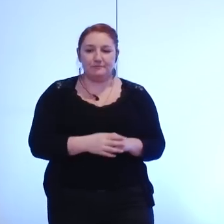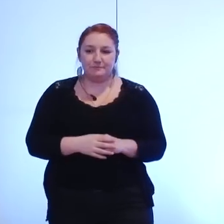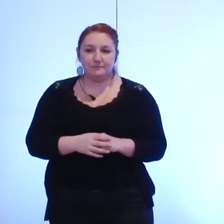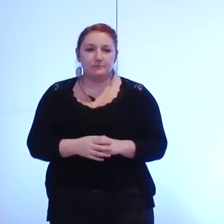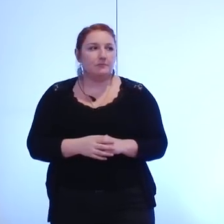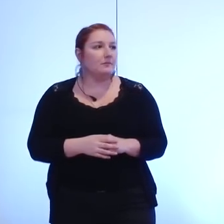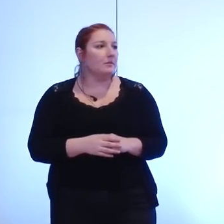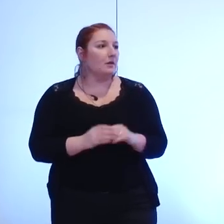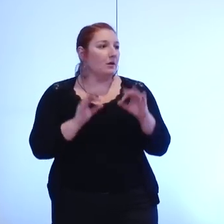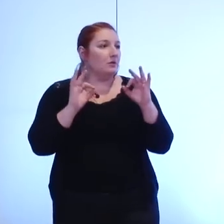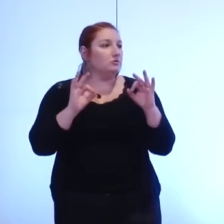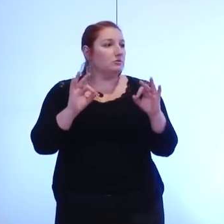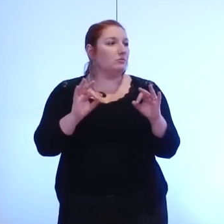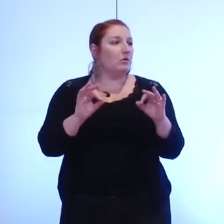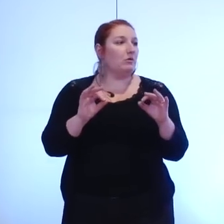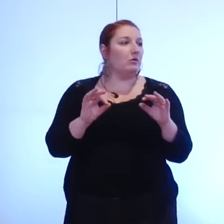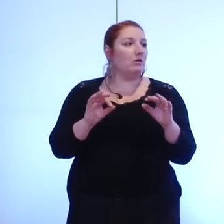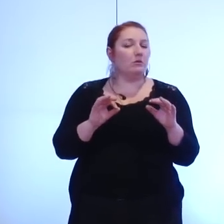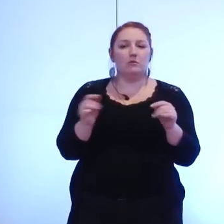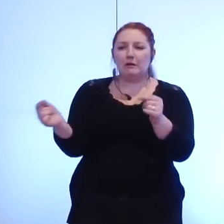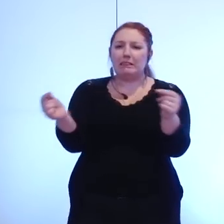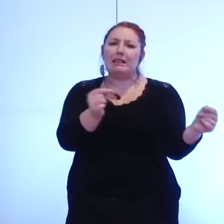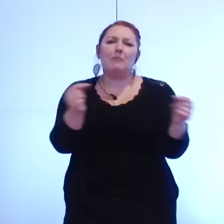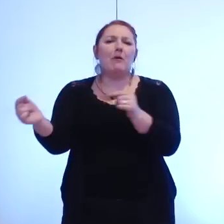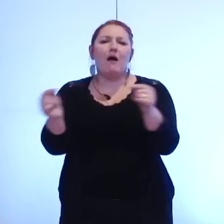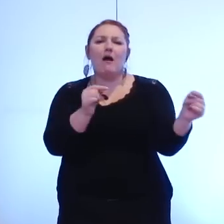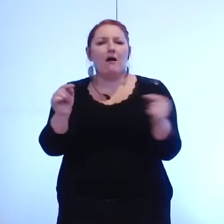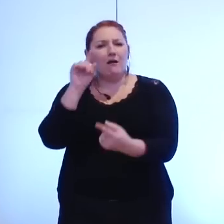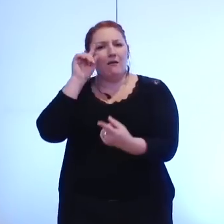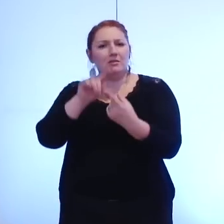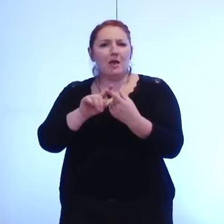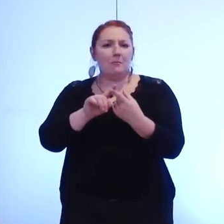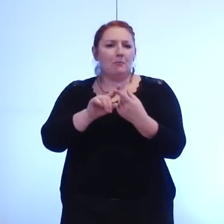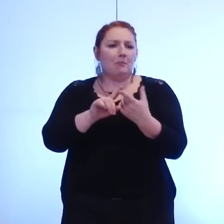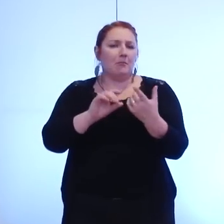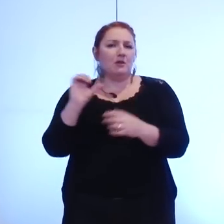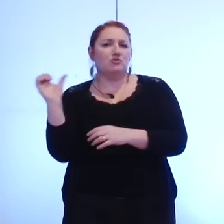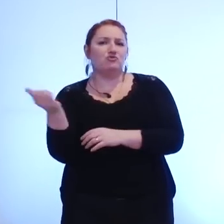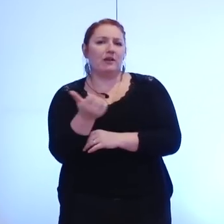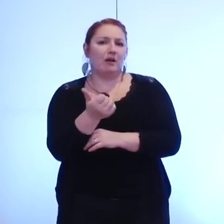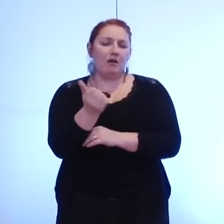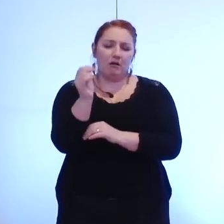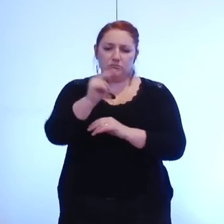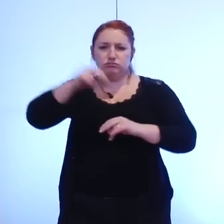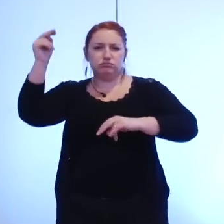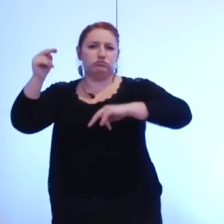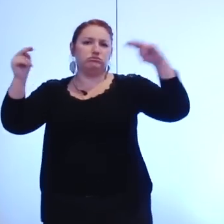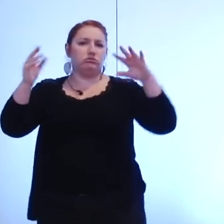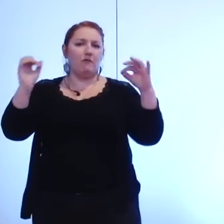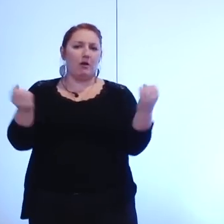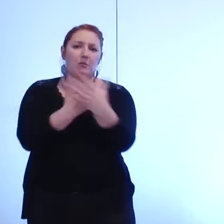juste un mot je ne reviendrai pas sur les différents éléments de débat concernant la façon dont les uns et les autres conçoivent la métropole et